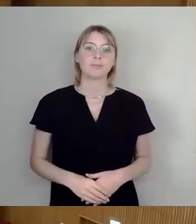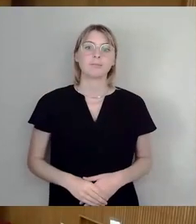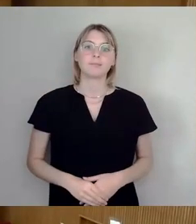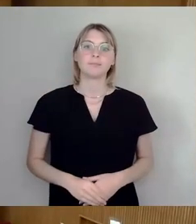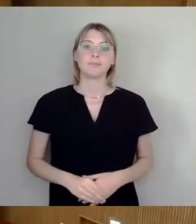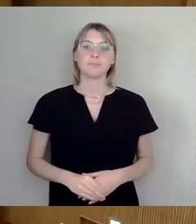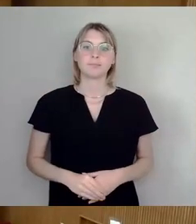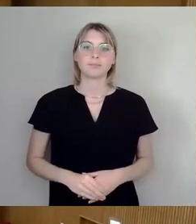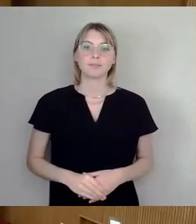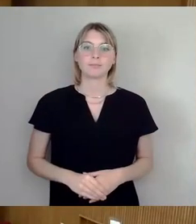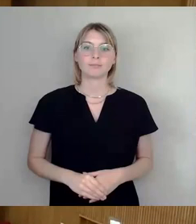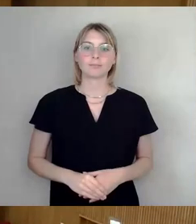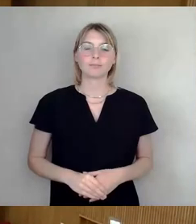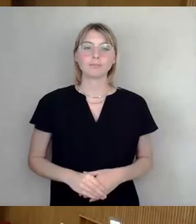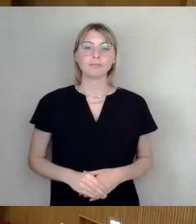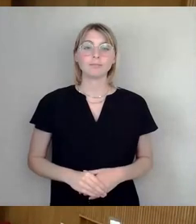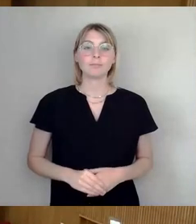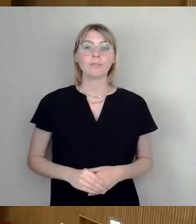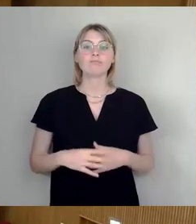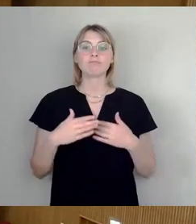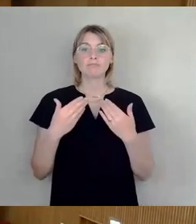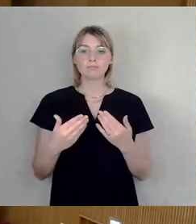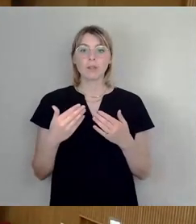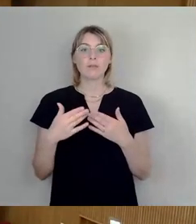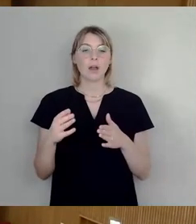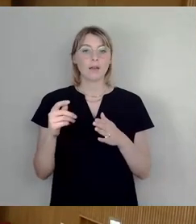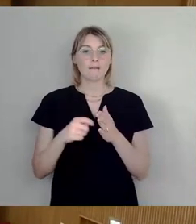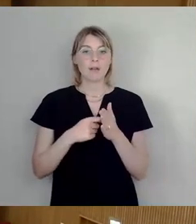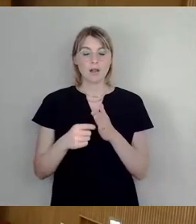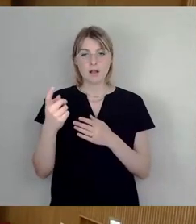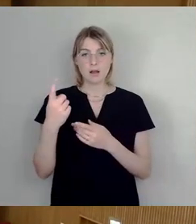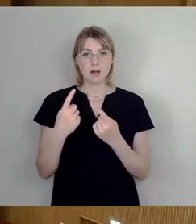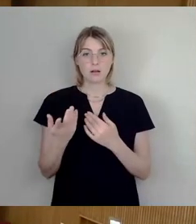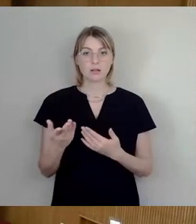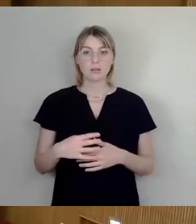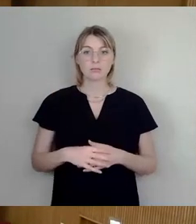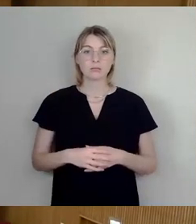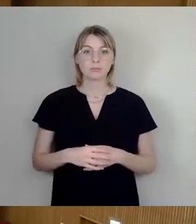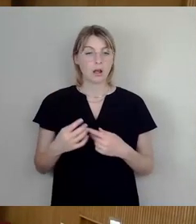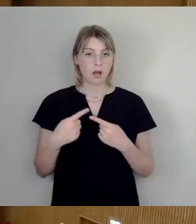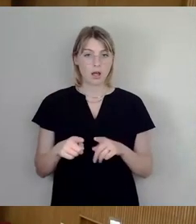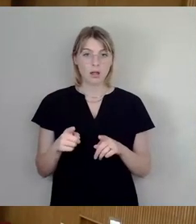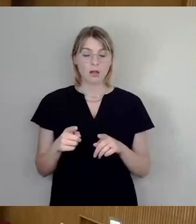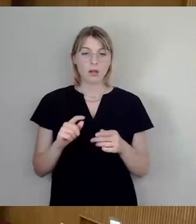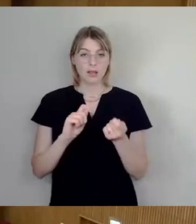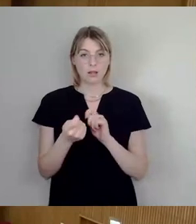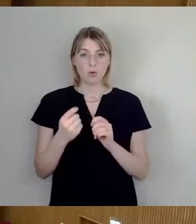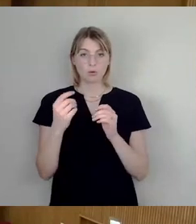So, dann Freie Wähler. Antrag einbringen, Änderungsantrag. Bitte schön, Herr Liebmann.